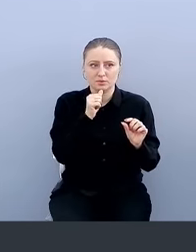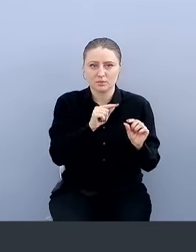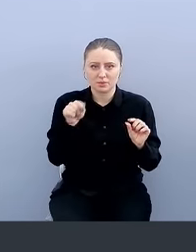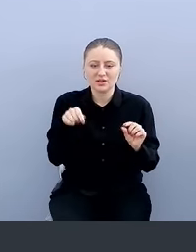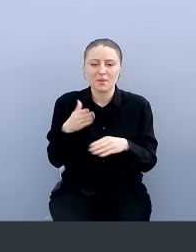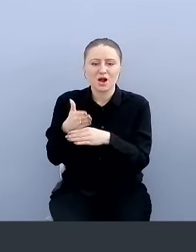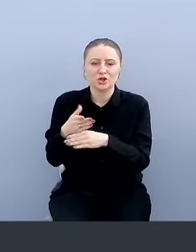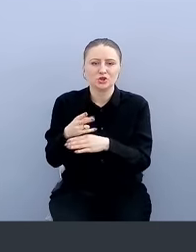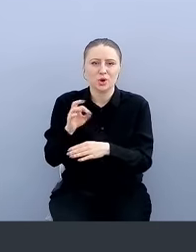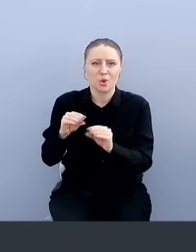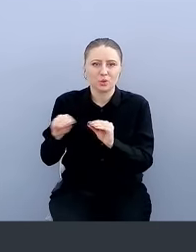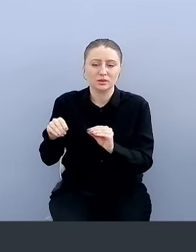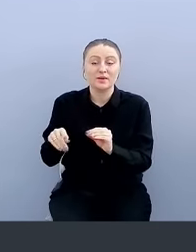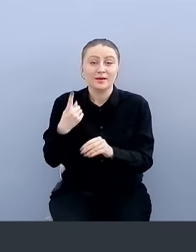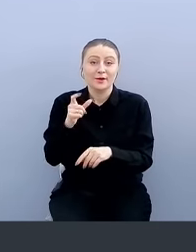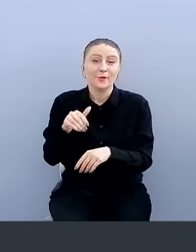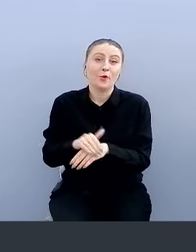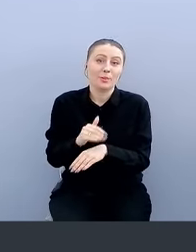свете, в котором там добрый человек